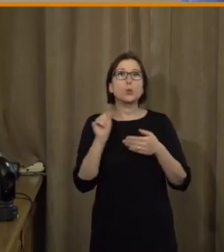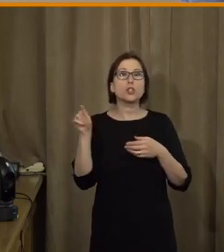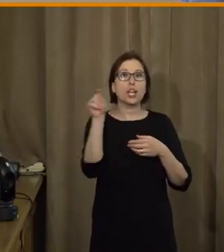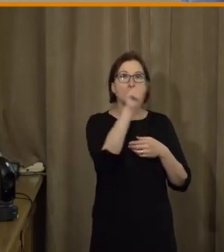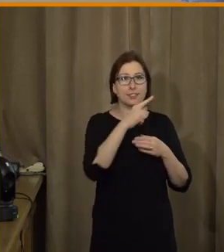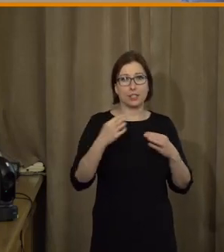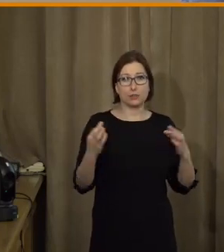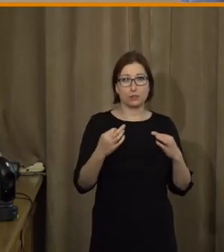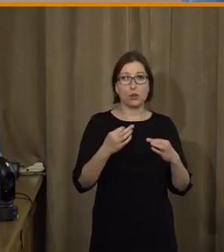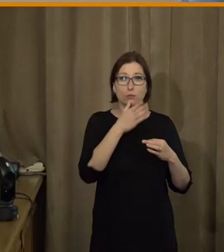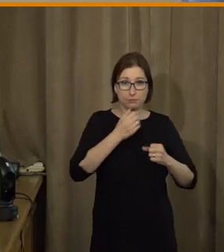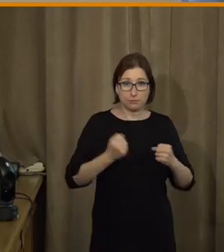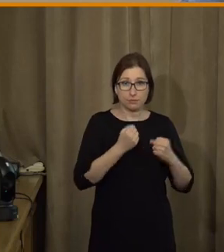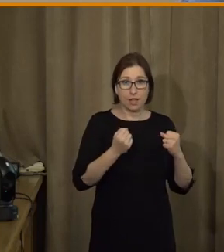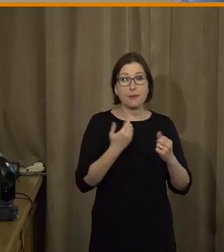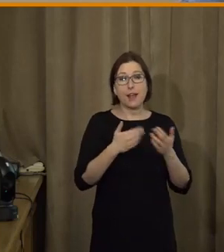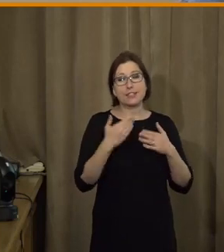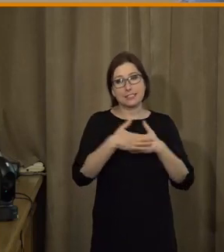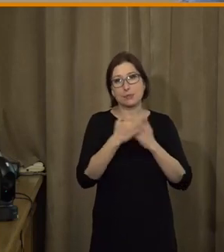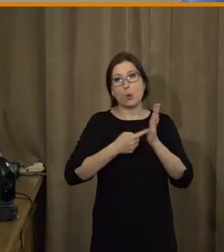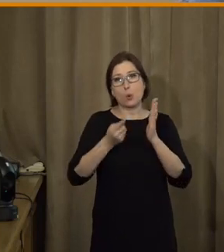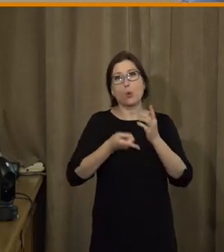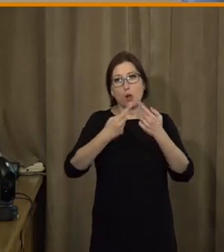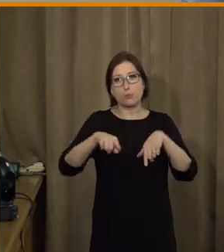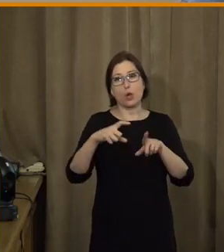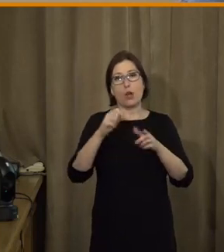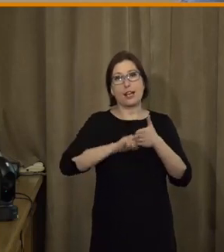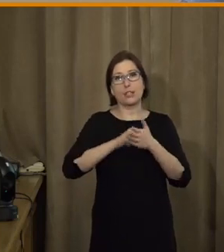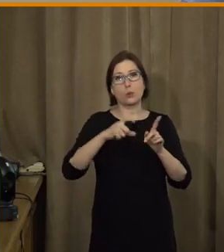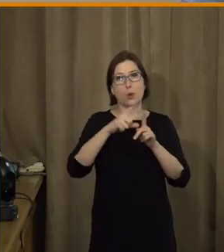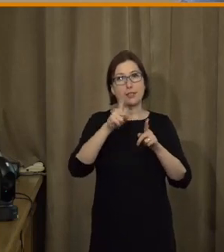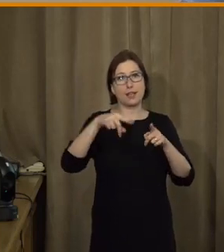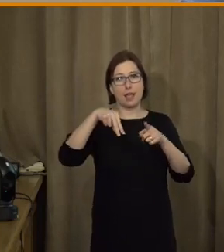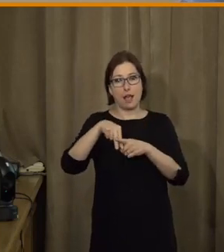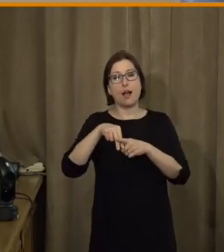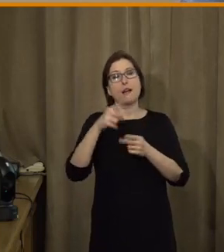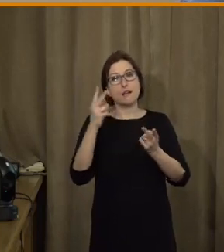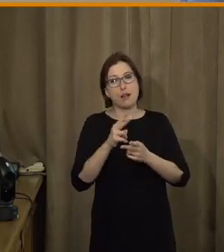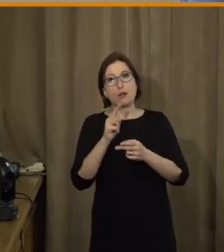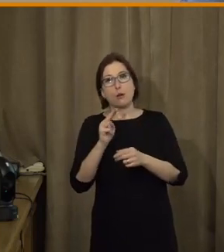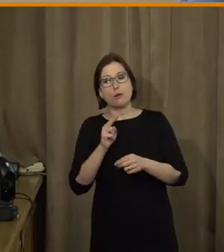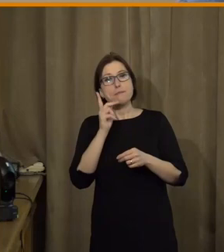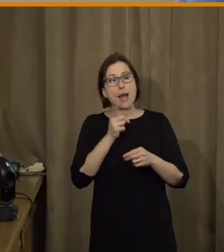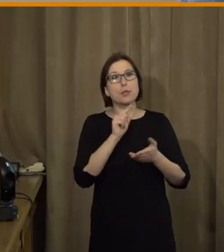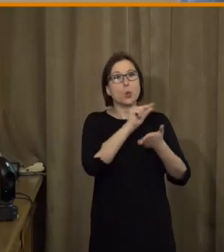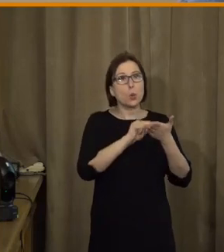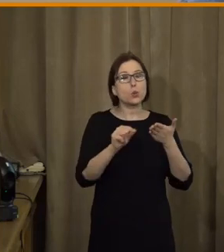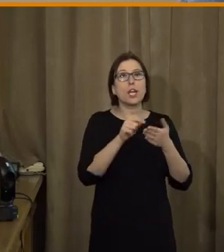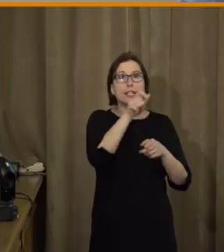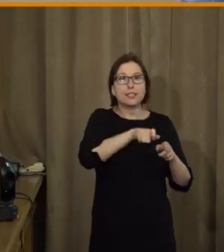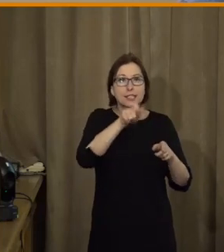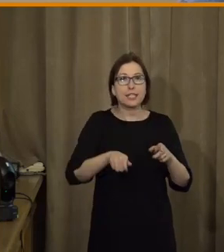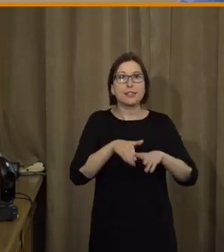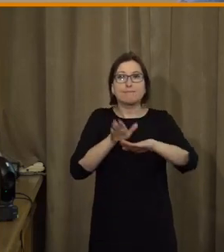já bych možná udělala jako primární úkol právě, protože ta motivace úředníků propagovat něco, co